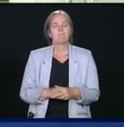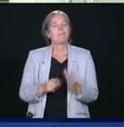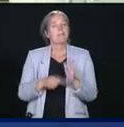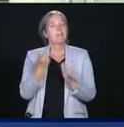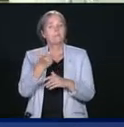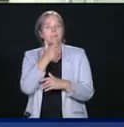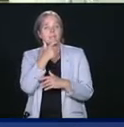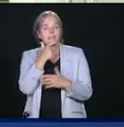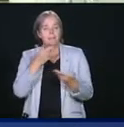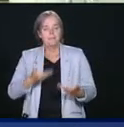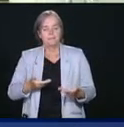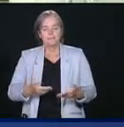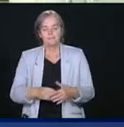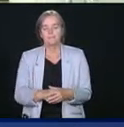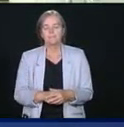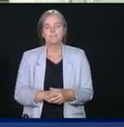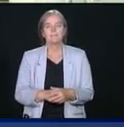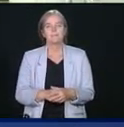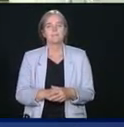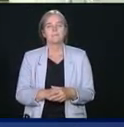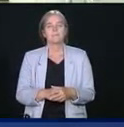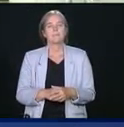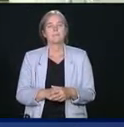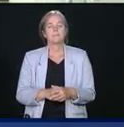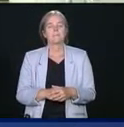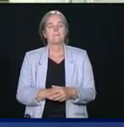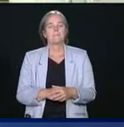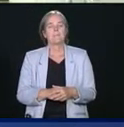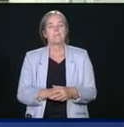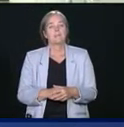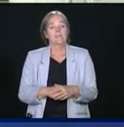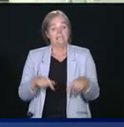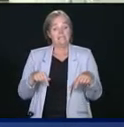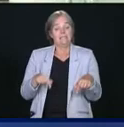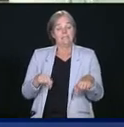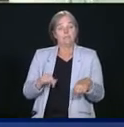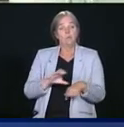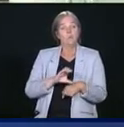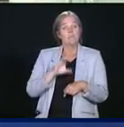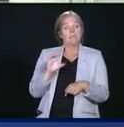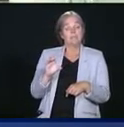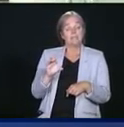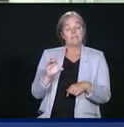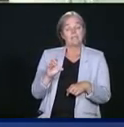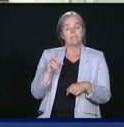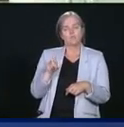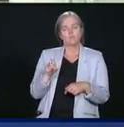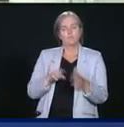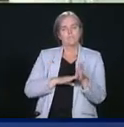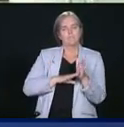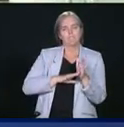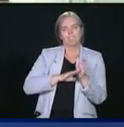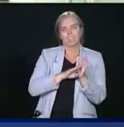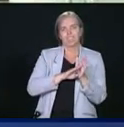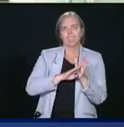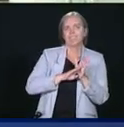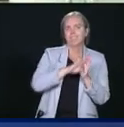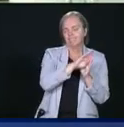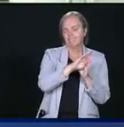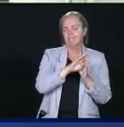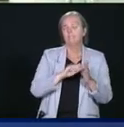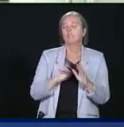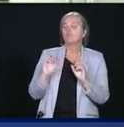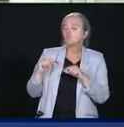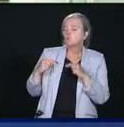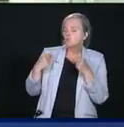Nous devons faire mieux dans le Canada. Nous devons continuer à savoir que, même si nous avons fait des efforts pour la lutte contre le racisme et